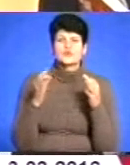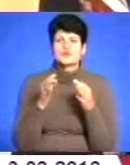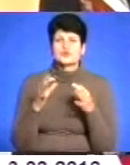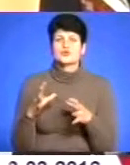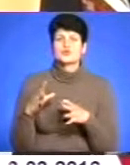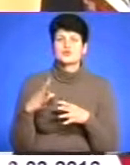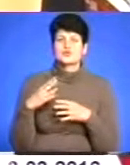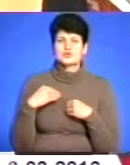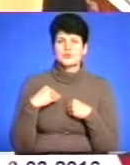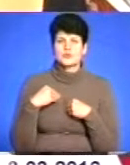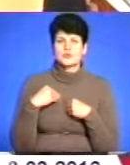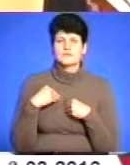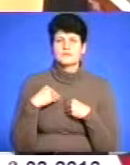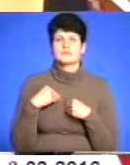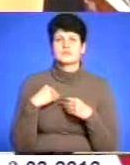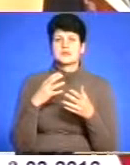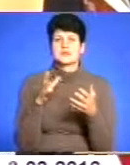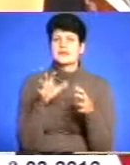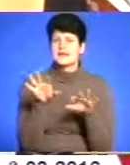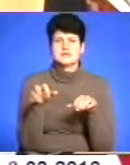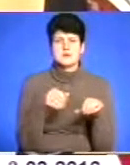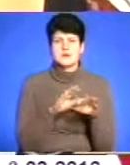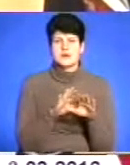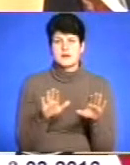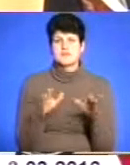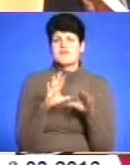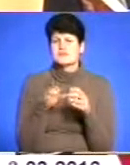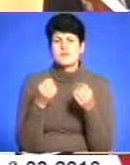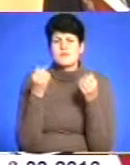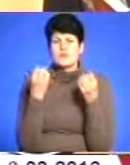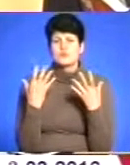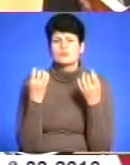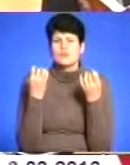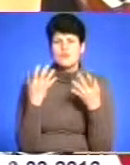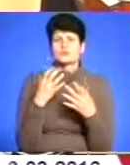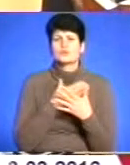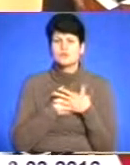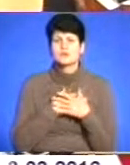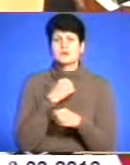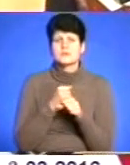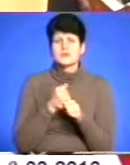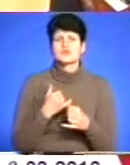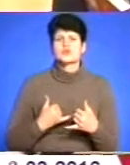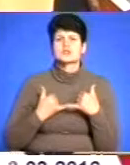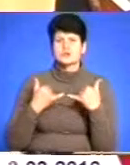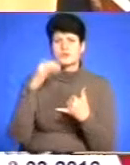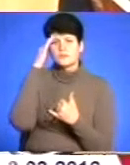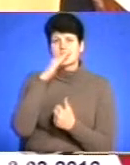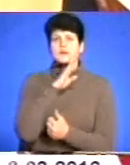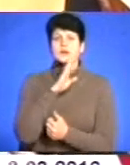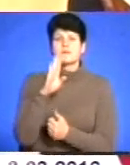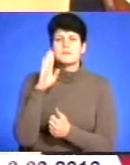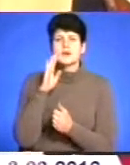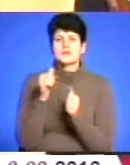собою, крім відповідей, завчинене, не заберемо. Все так просто, просто люби, працюй, шануй насамперед батька і матір,